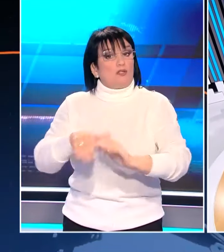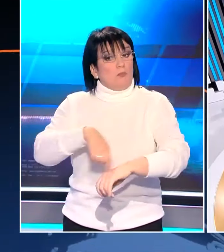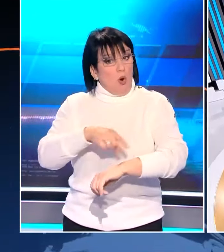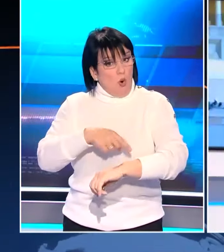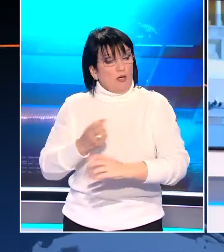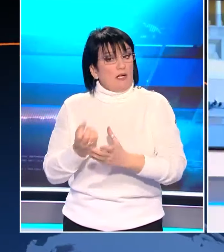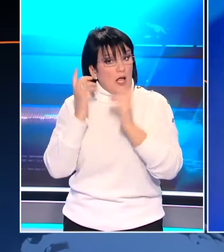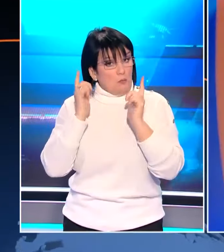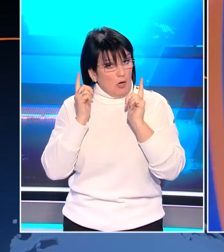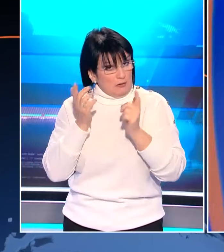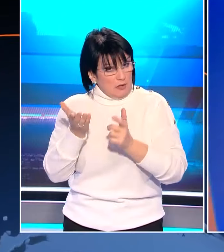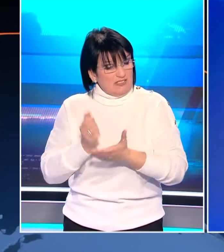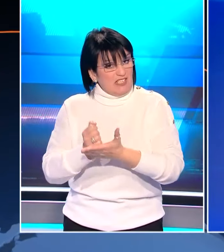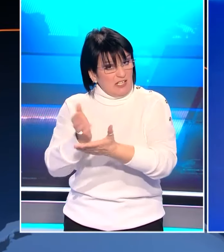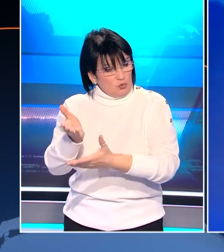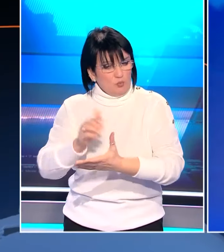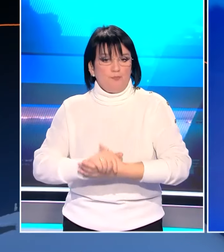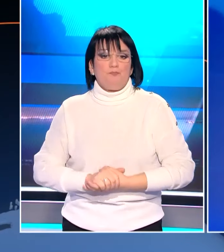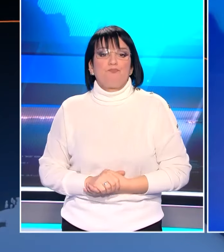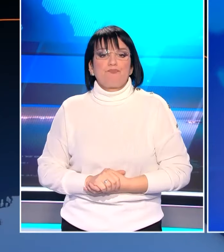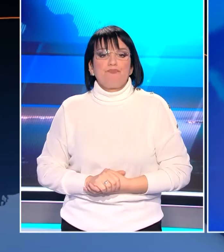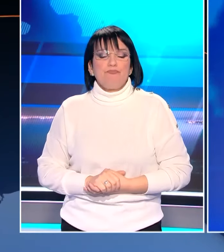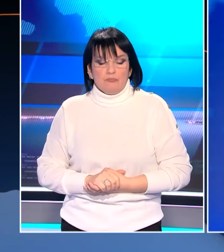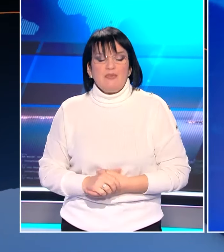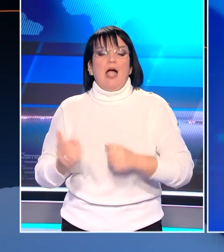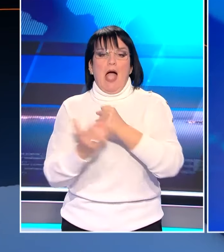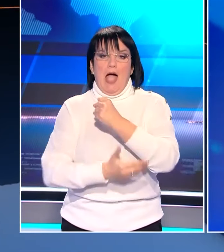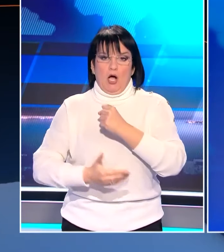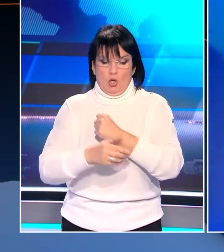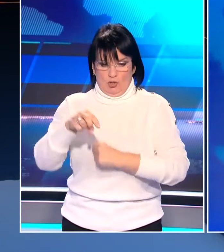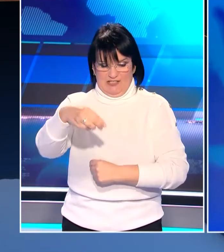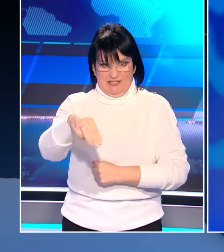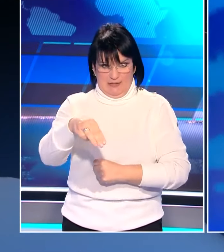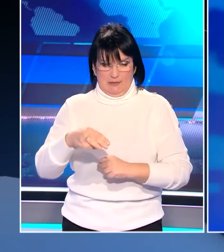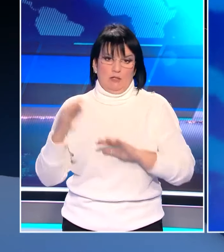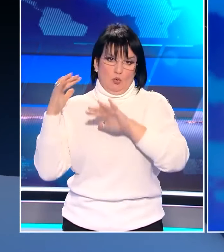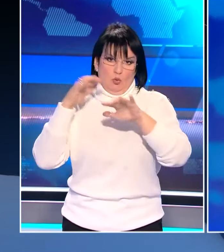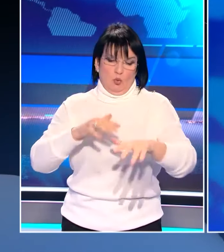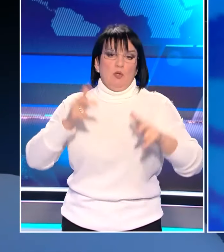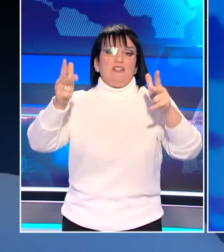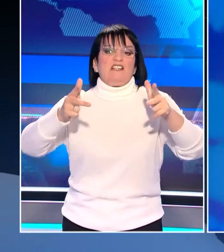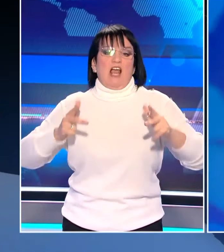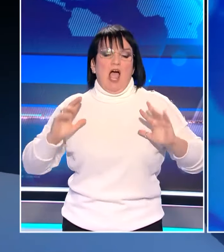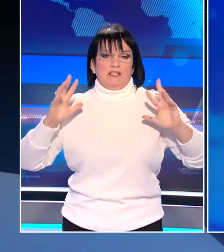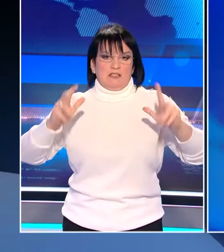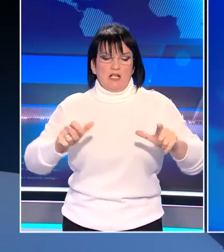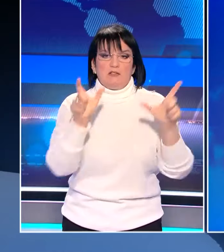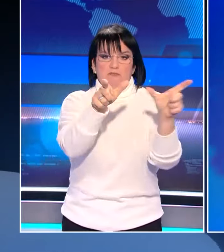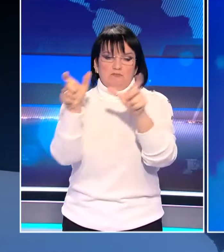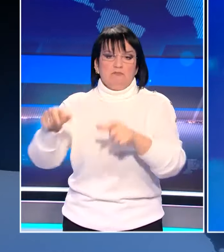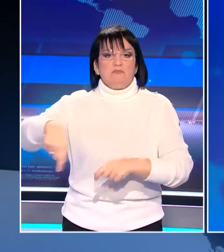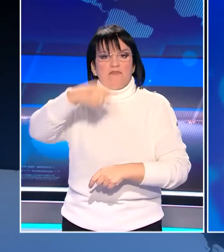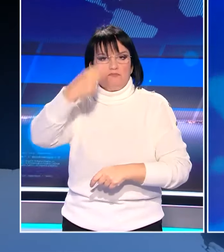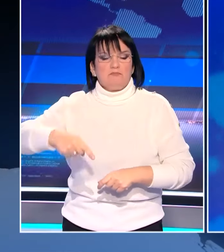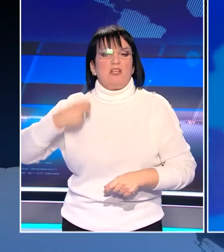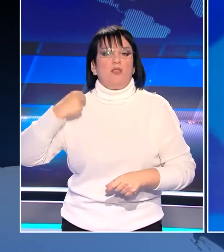Δημοκρατίας. Με κάθοδο τον τρακτέρ και συλλελητήριο την ερχόμενη τρίτη στην Αθήνα, αποκλεισμούς δρόμων, τελωνίων και